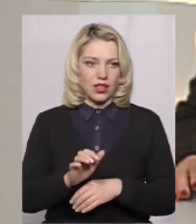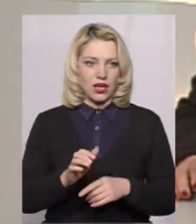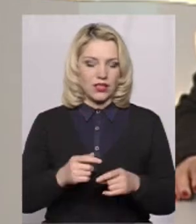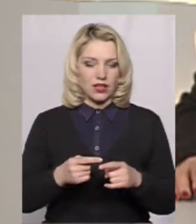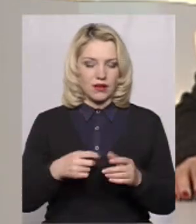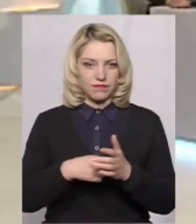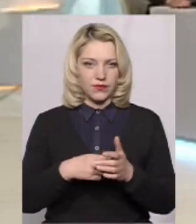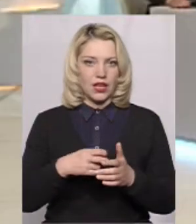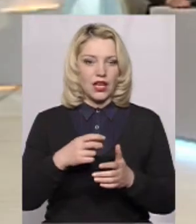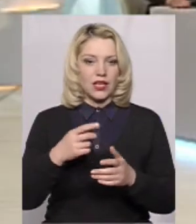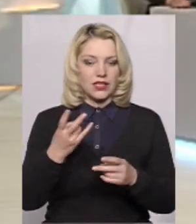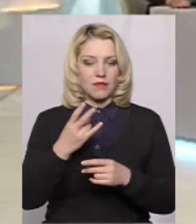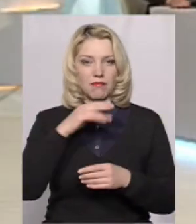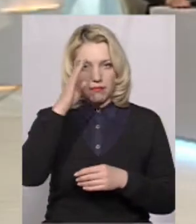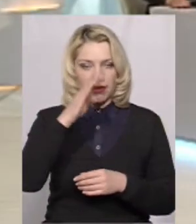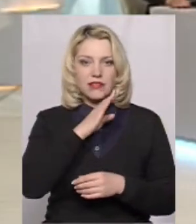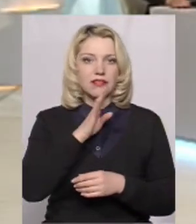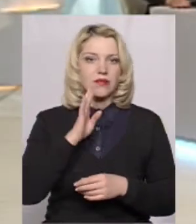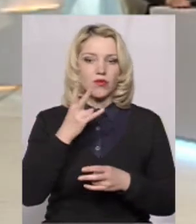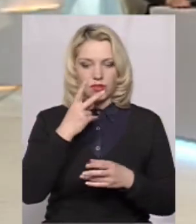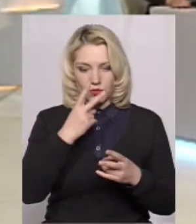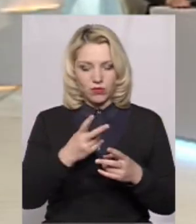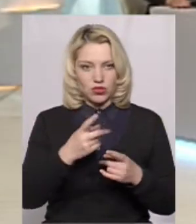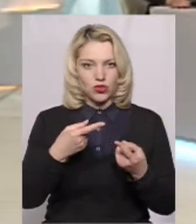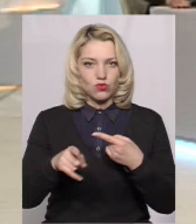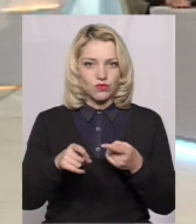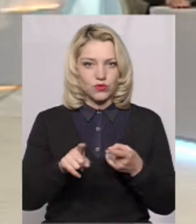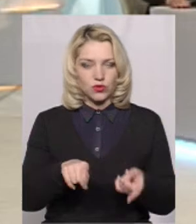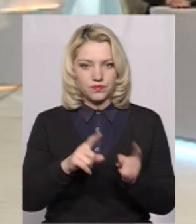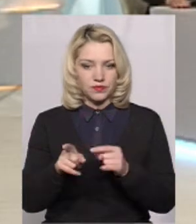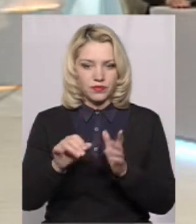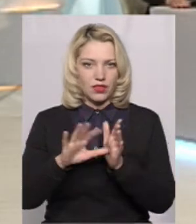Батьки мають на це зважити і прийняти до уваги, так?